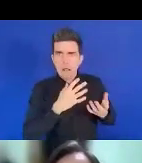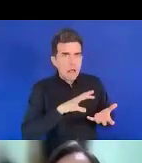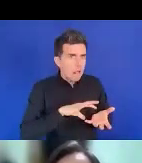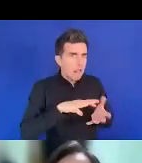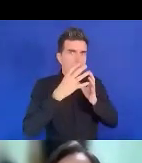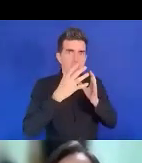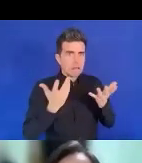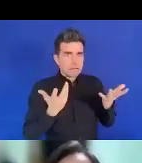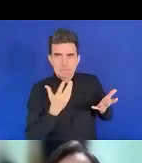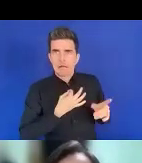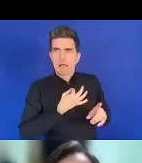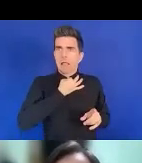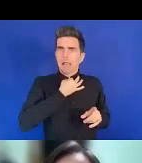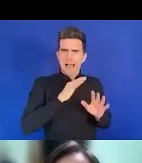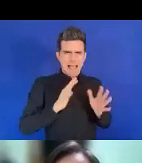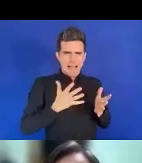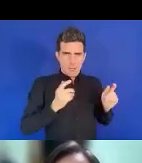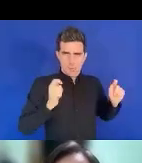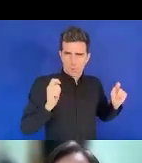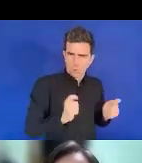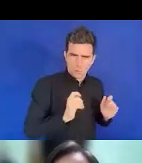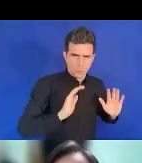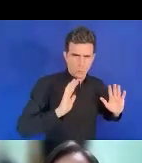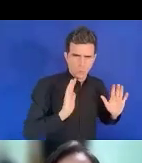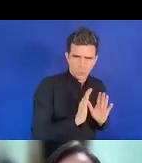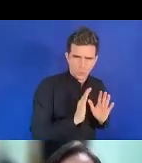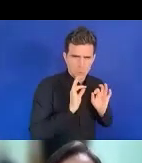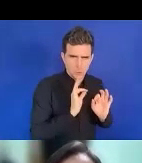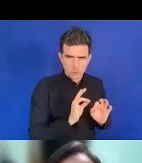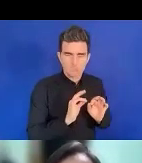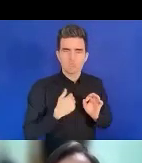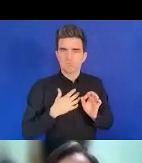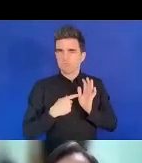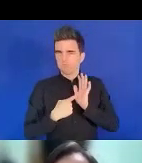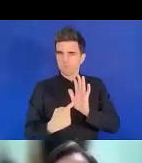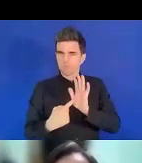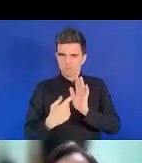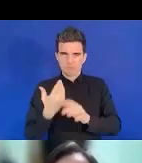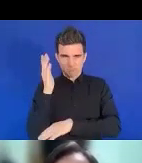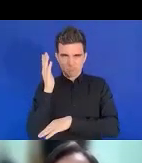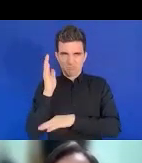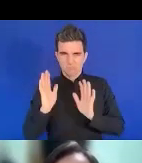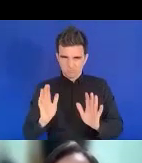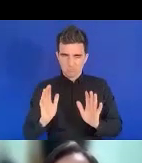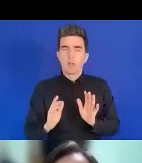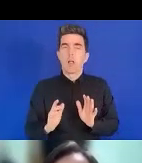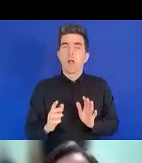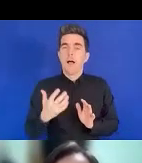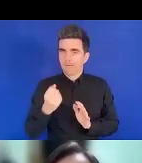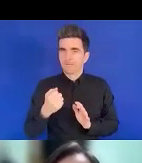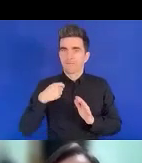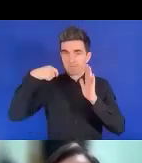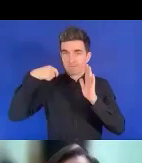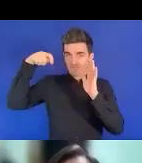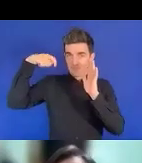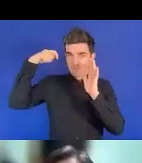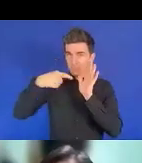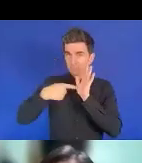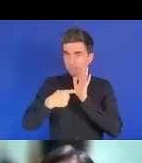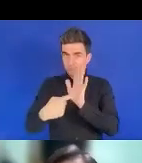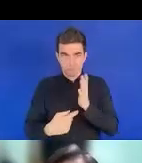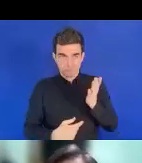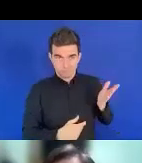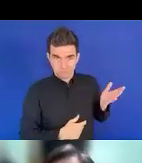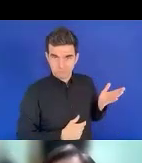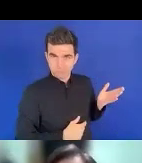présentation avec une courte vidéo de la vie de Baguio pour que vous ayez une idée de notre ville. Andrea